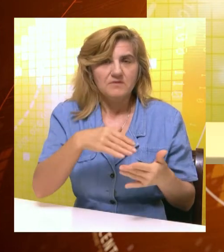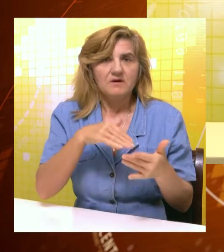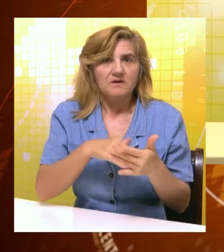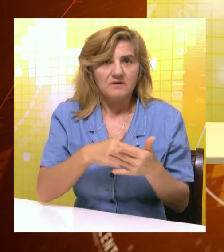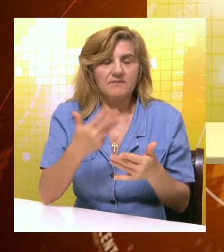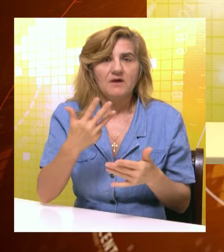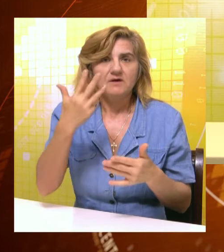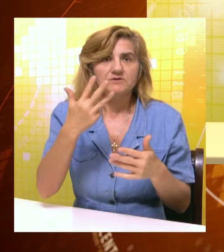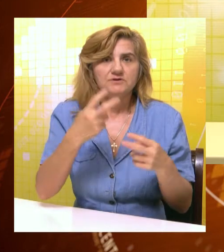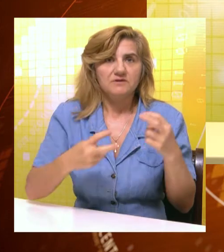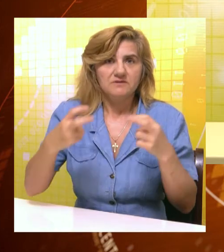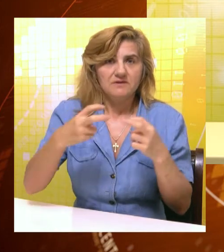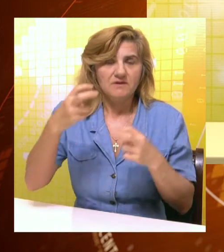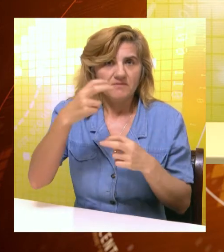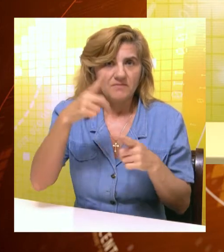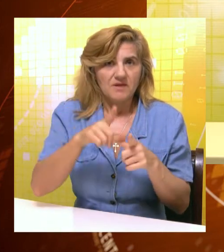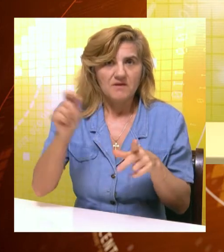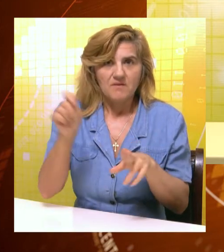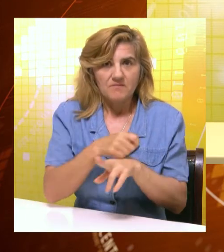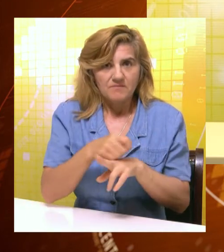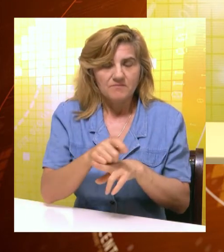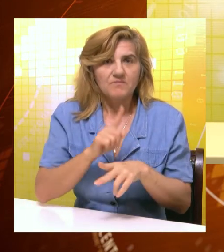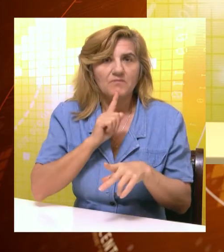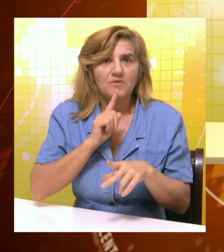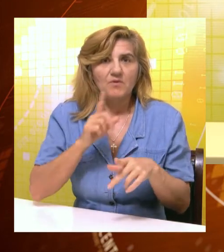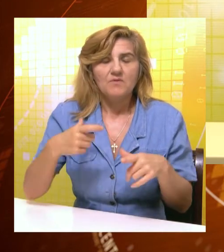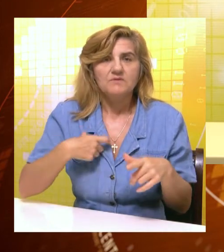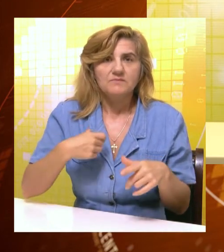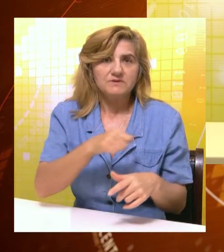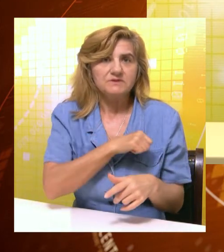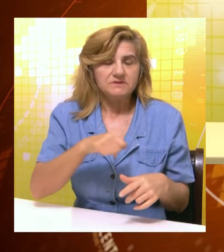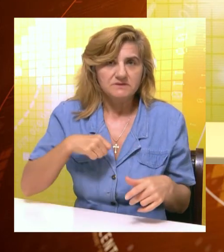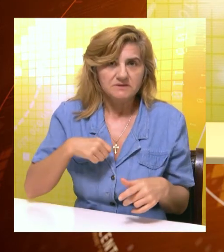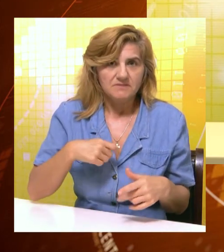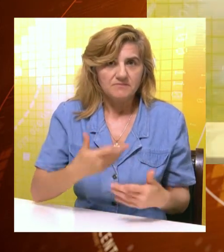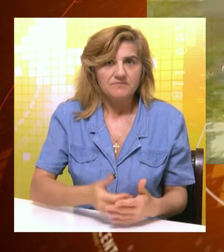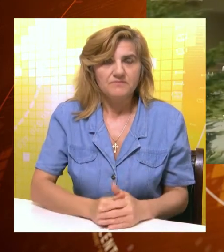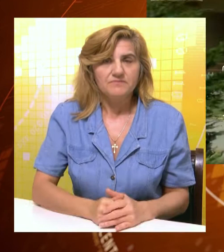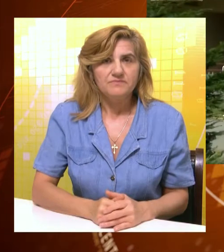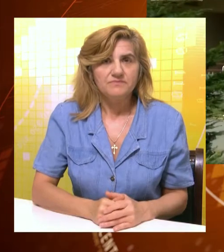adaptacija četvrtog sprata koji će biti namenjen korisnicima koji zavise od tuđe nege i pomoći.